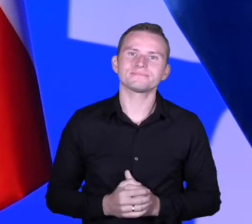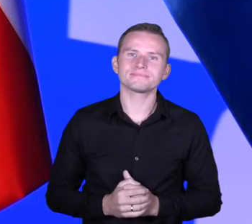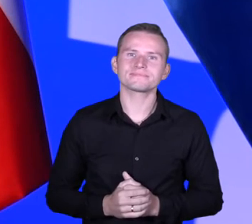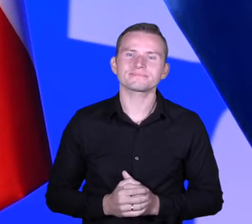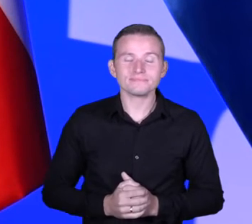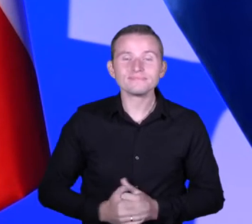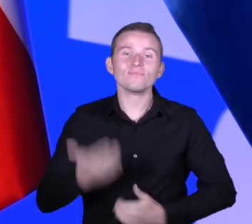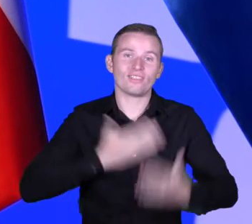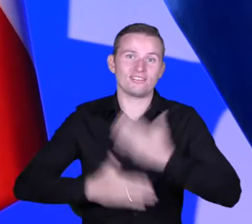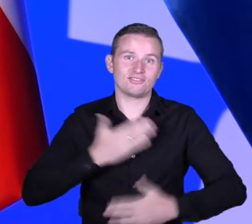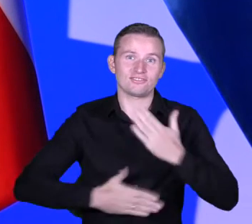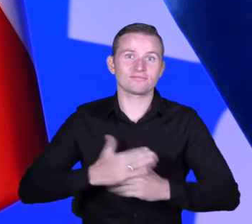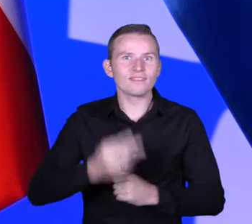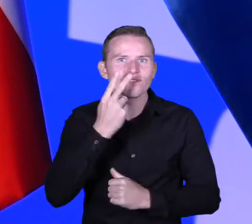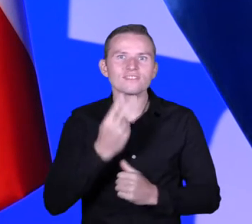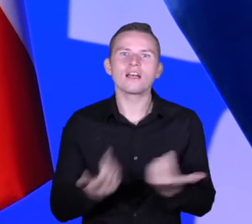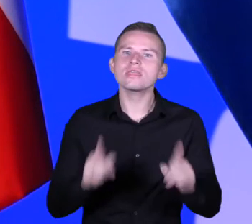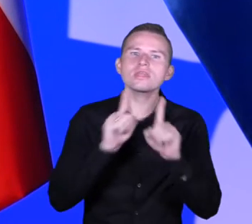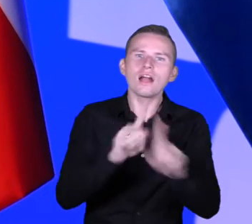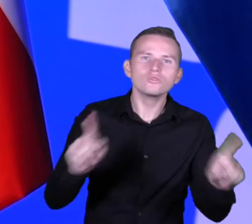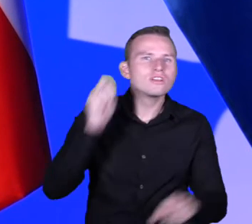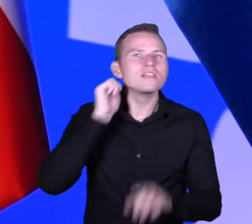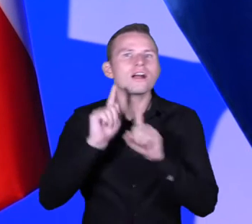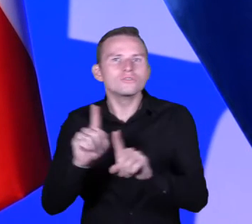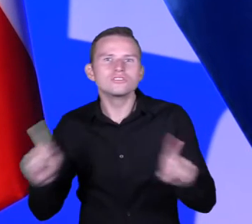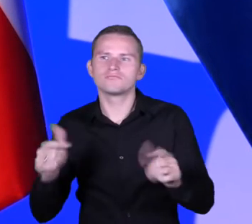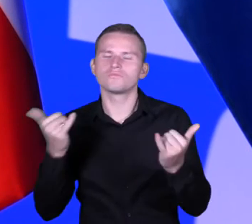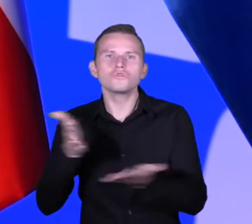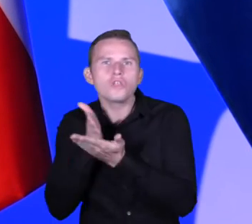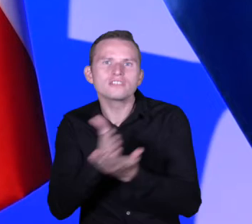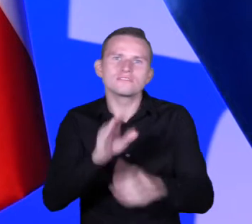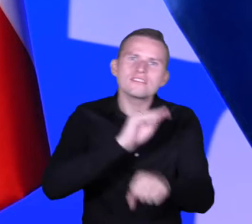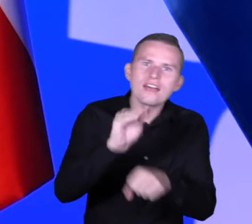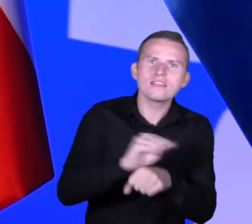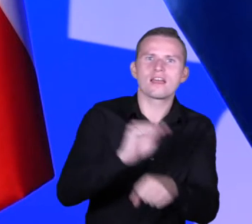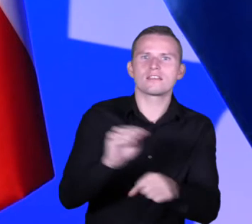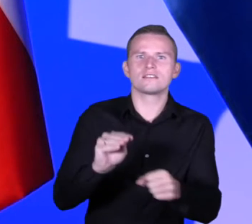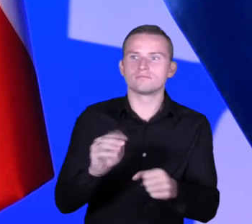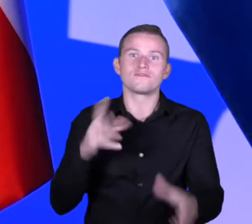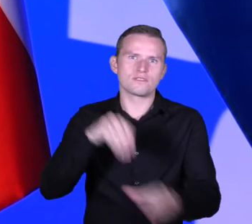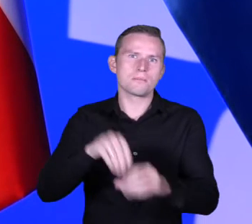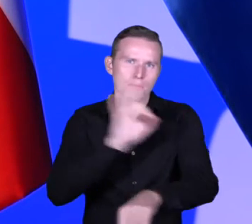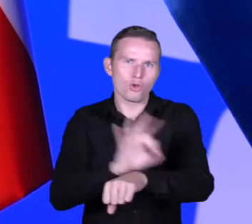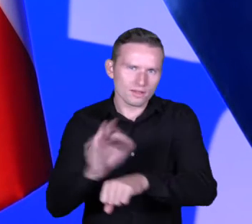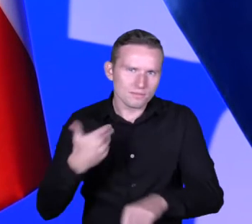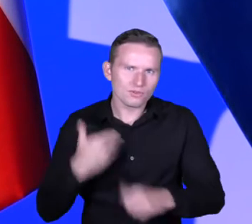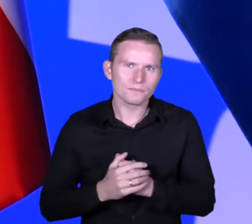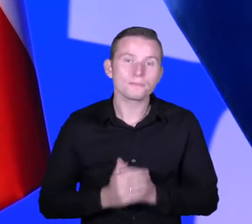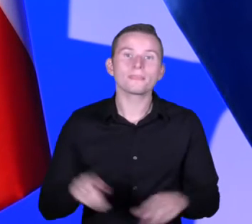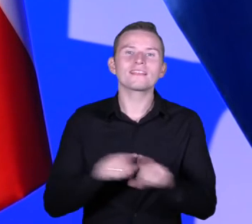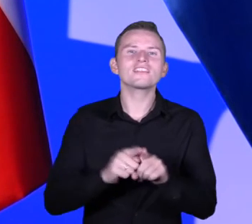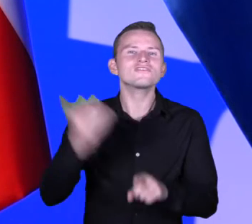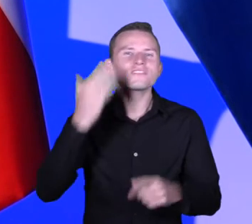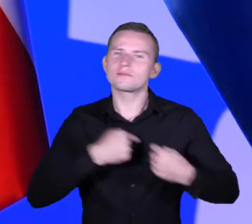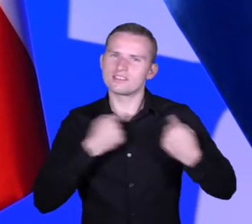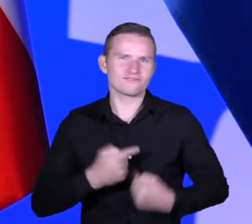Cieszę się, że widzę nauczycieli i nauczycielki, doradców, doradczynie, trenerów, trenerki, którzy brali udział w tym projekcie. Też witam serdecznie